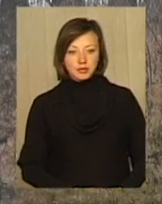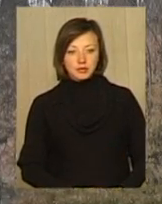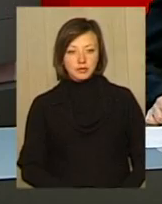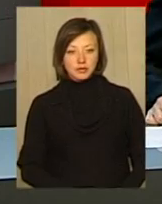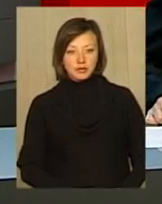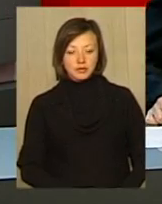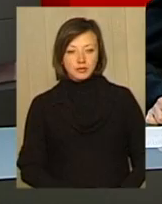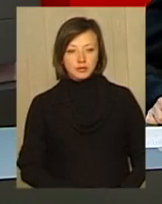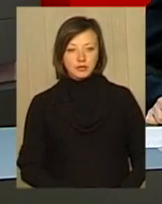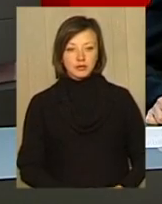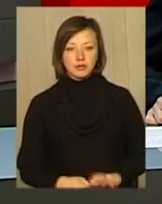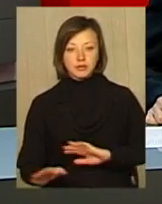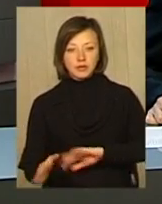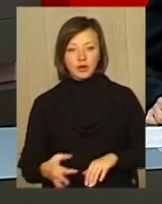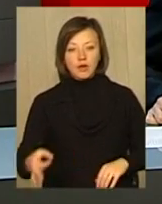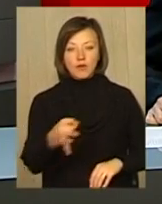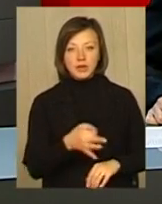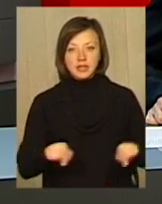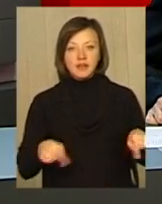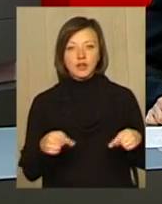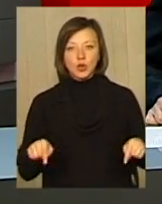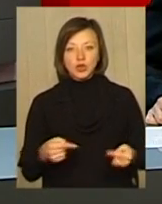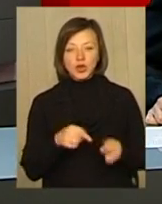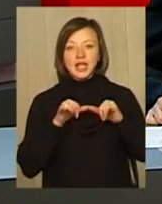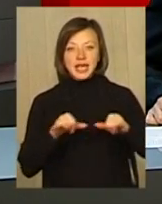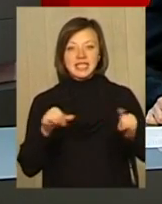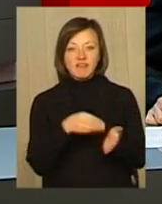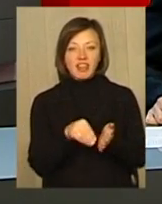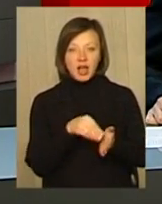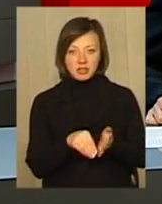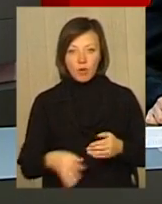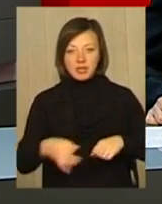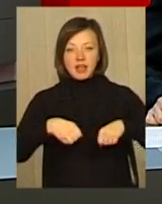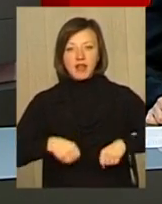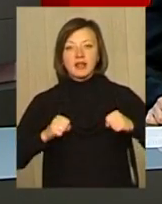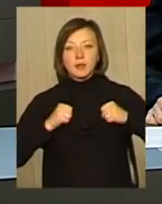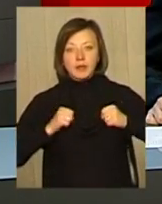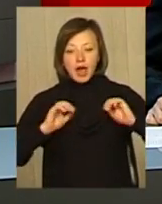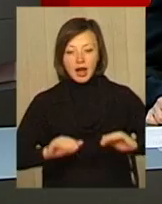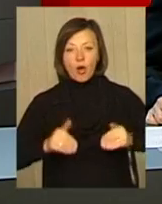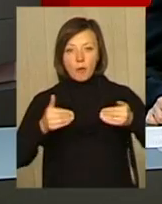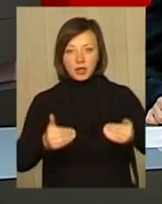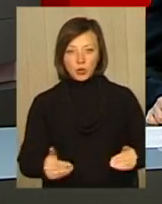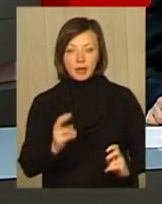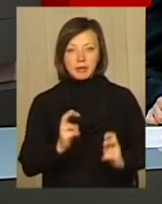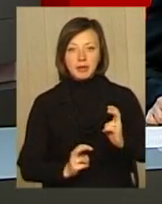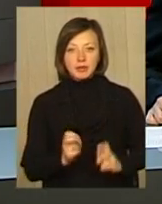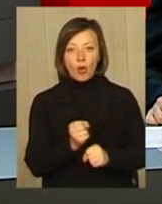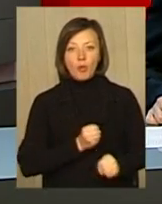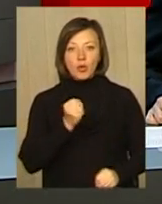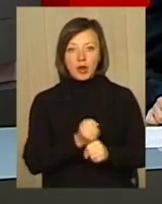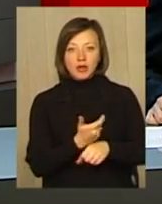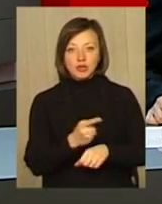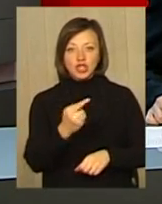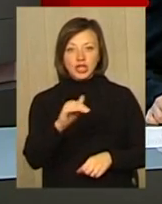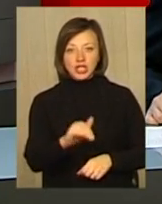На Хмельниччині відроджують свинарство. Обласна влада наполегливо рекомендує агропідприємствам, які обробляють